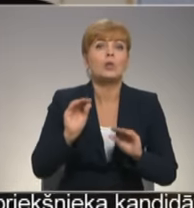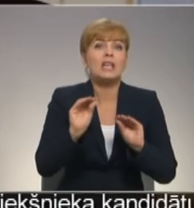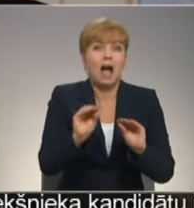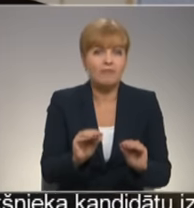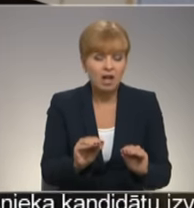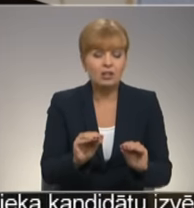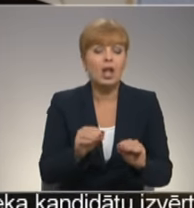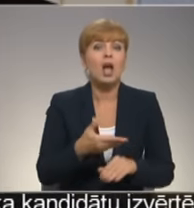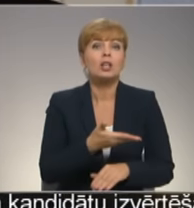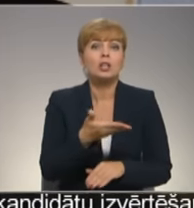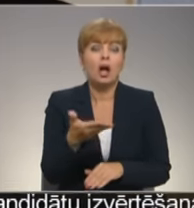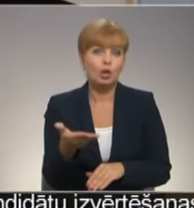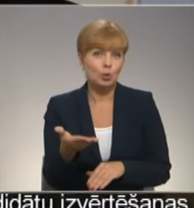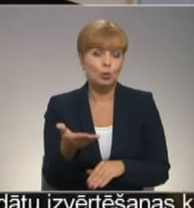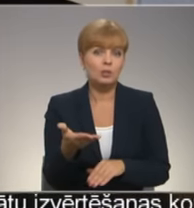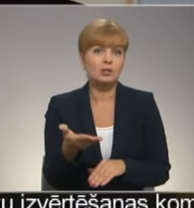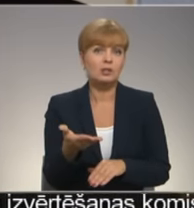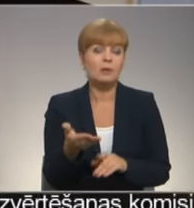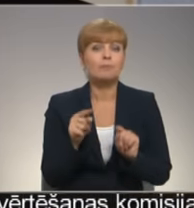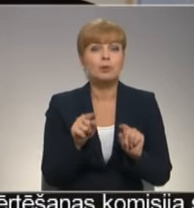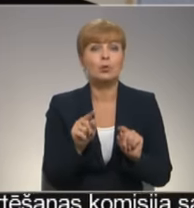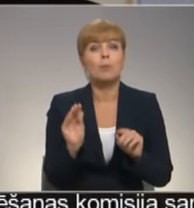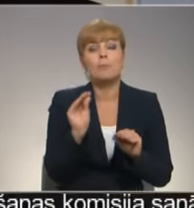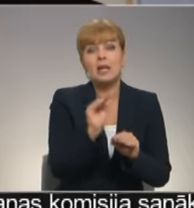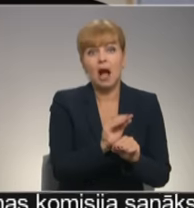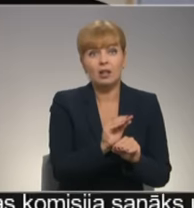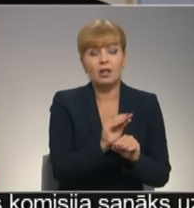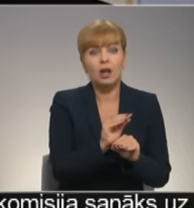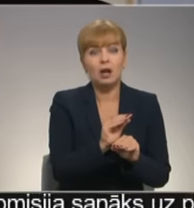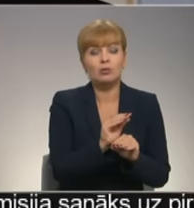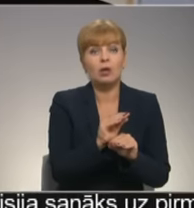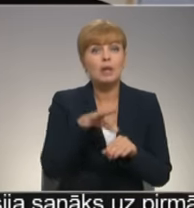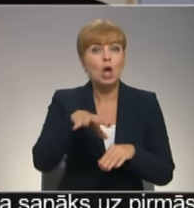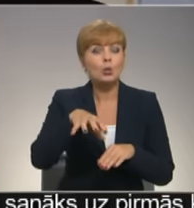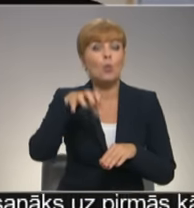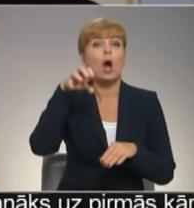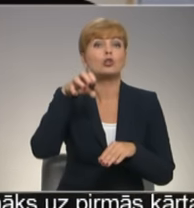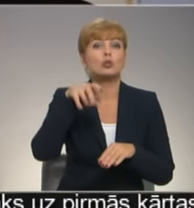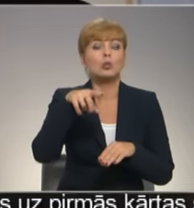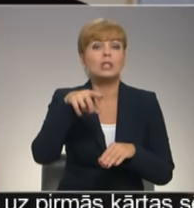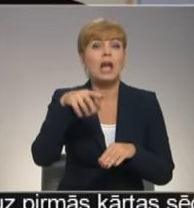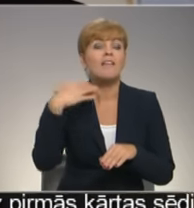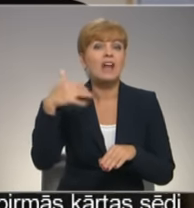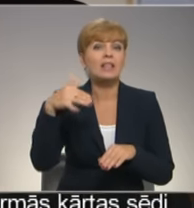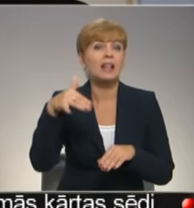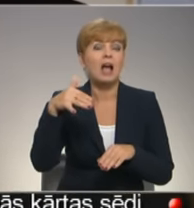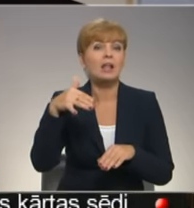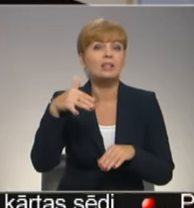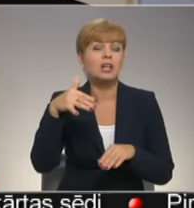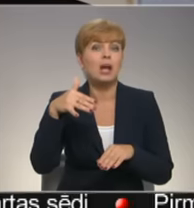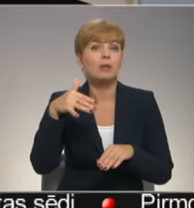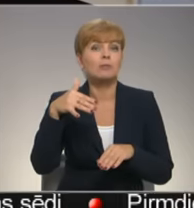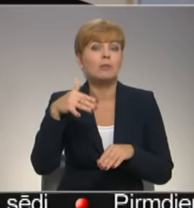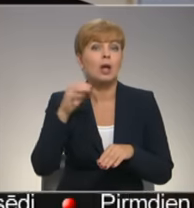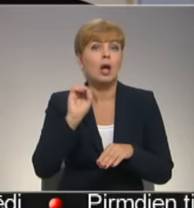Ja jūs tur pieliekat savu gaisu nosūcēju un ar ventilāciju pušu tur iekšā, tad